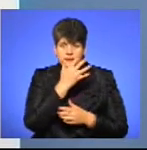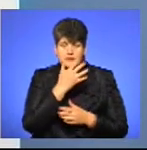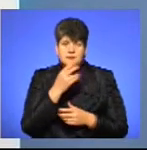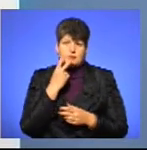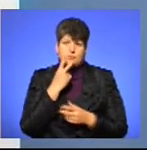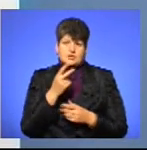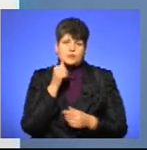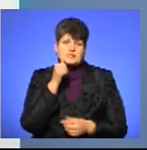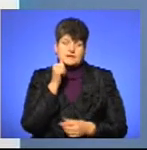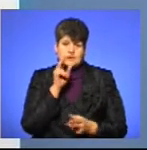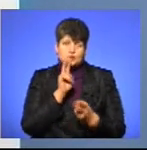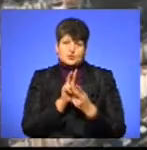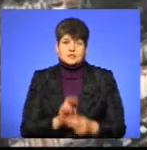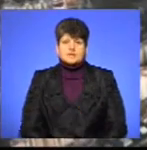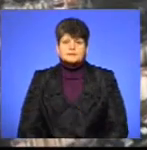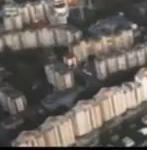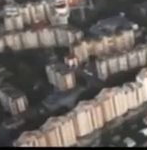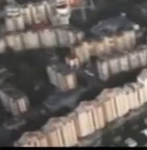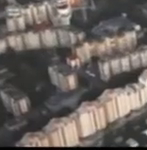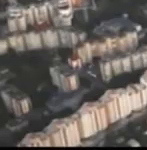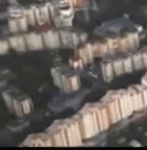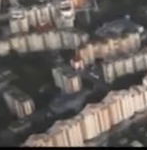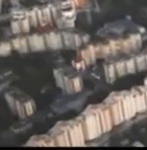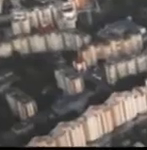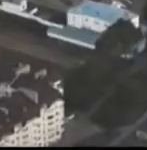побачимось завтра. До зустрічі. Дякуємо вам.